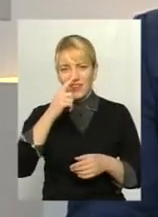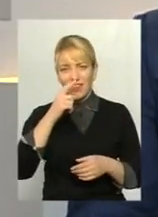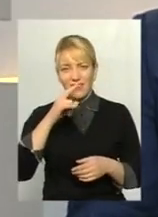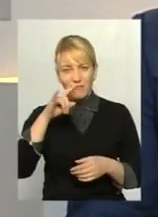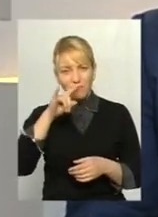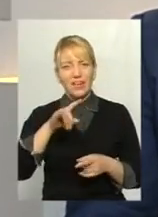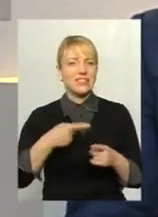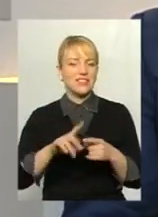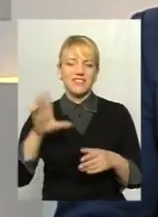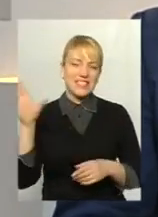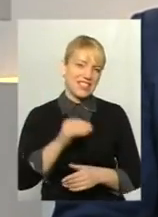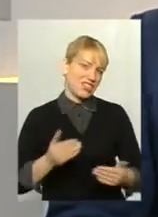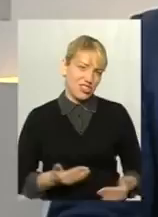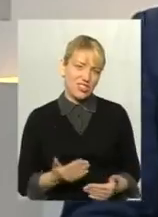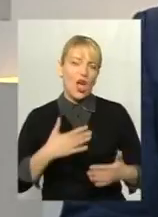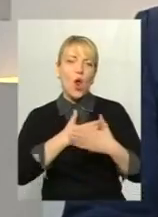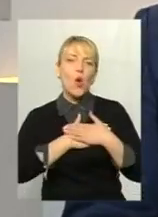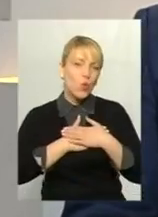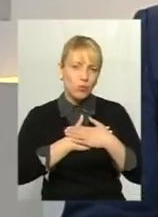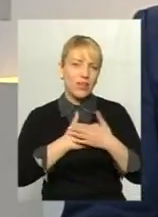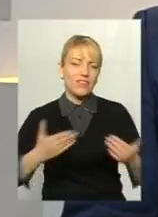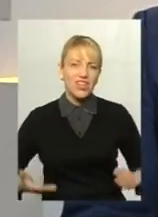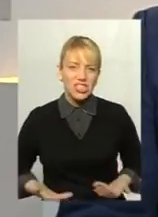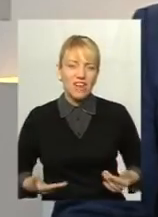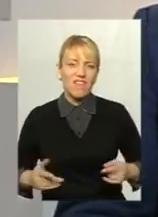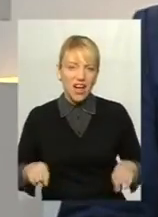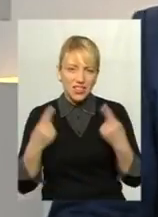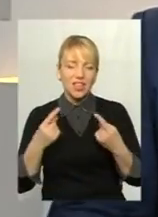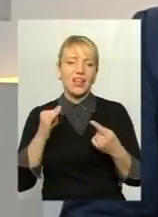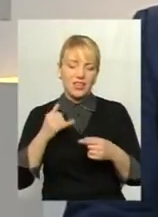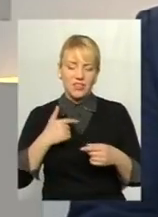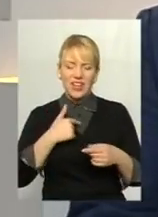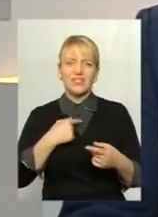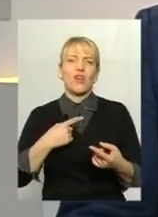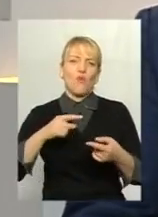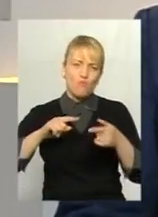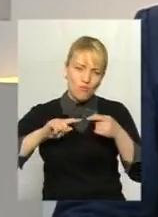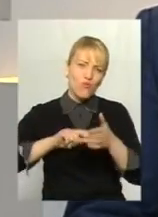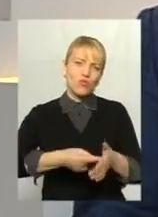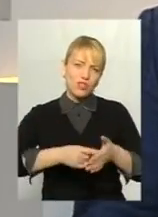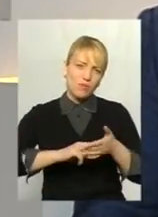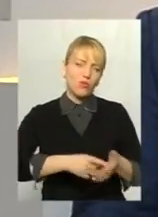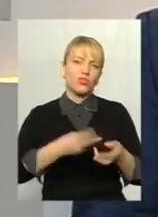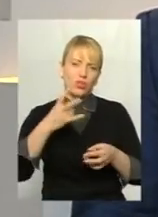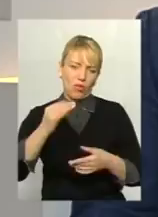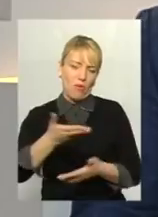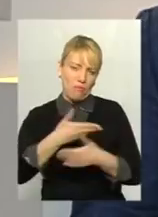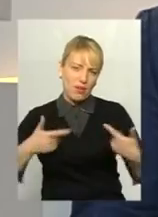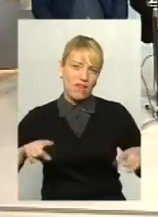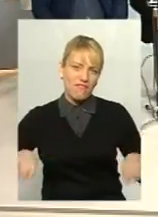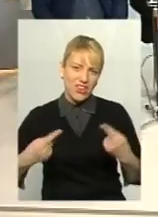мучили, бували, ми виживали, і виживати далі будемо.